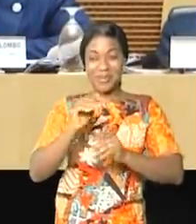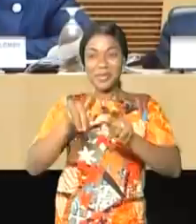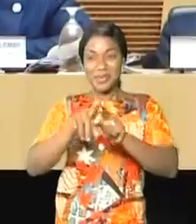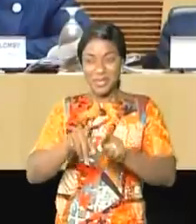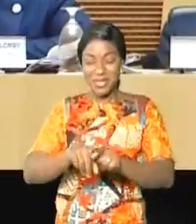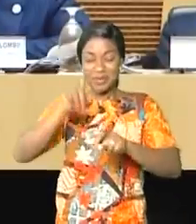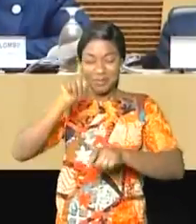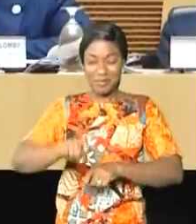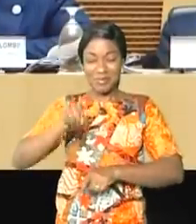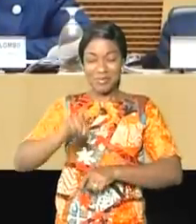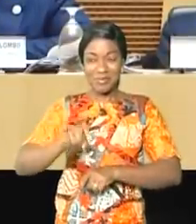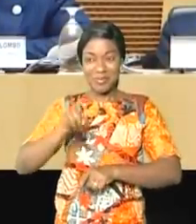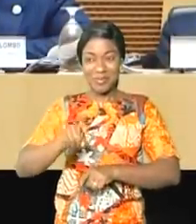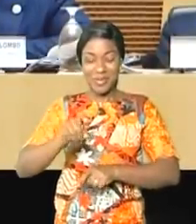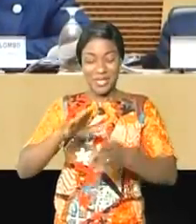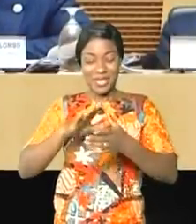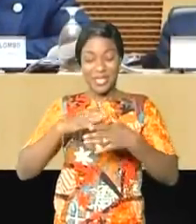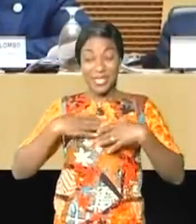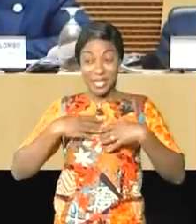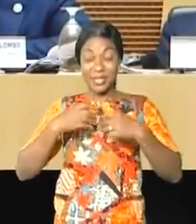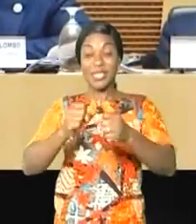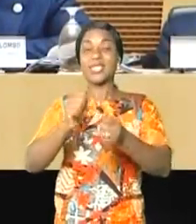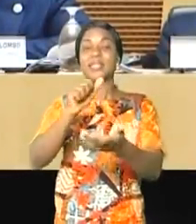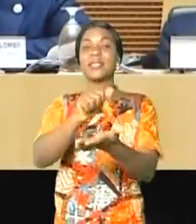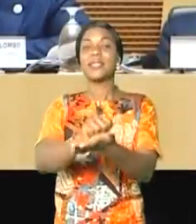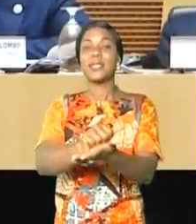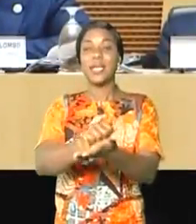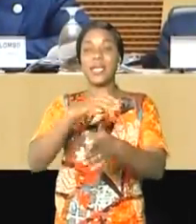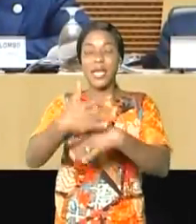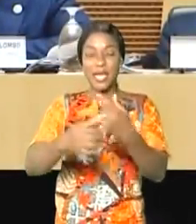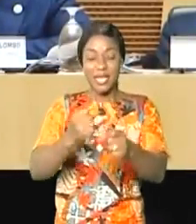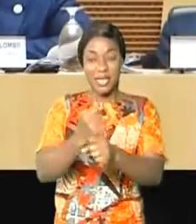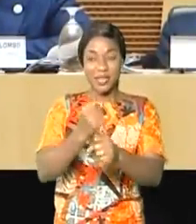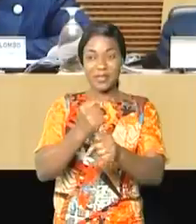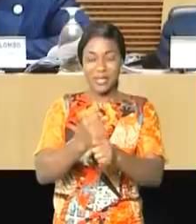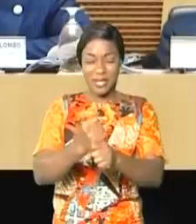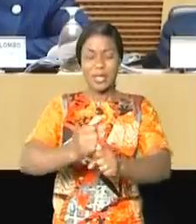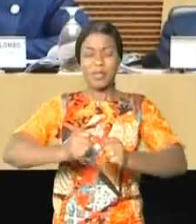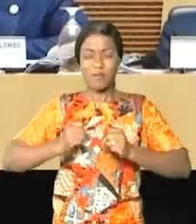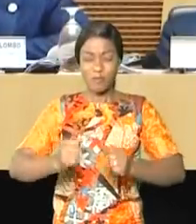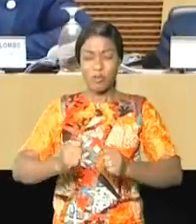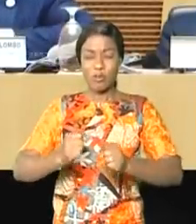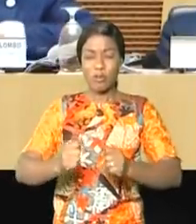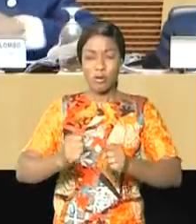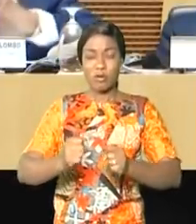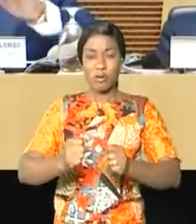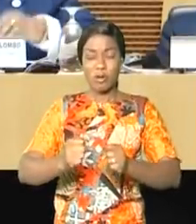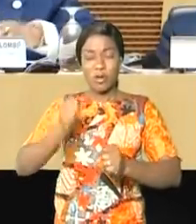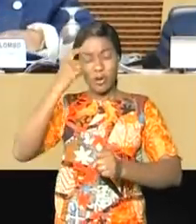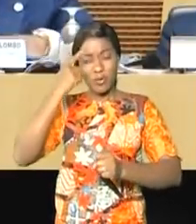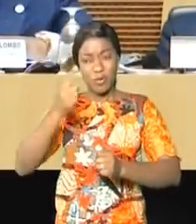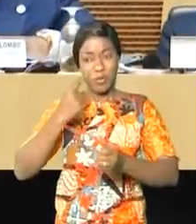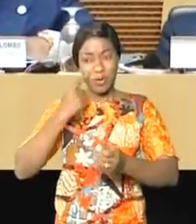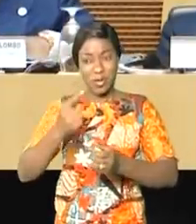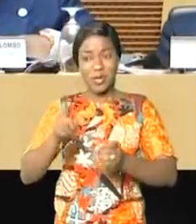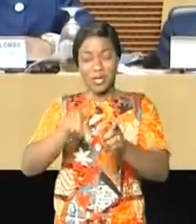je serai obligé, grâce à cela, à travailler d'arrache-pied pour essayer de